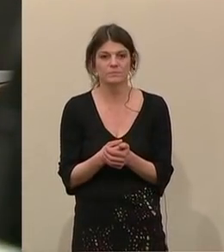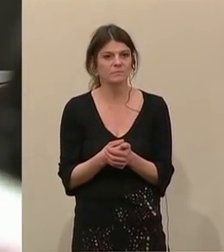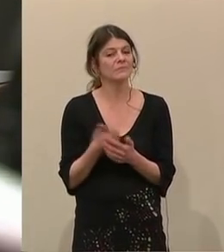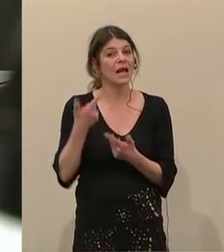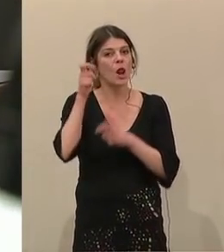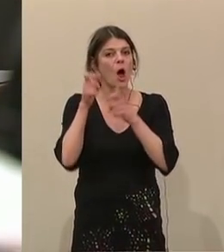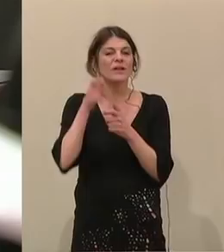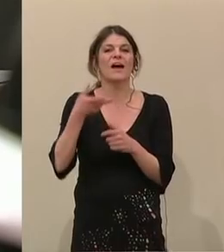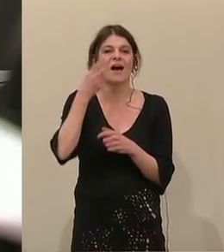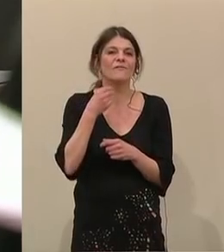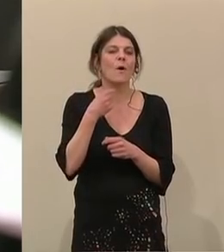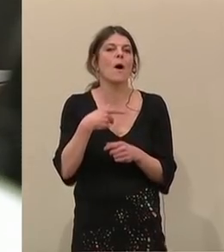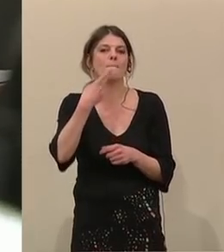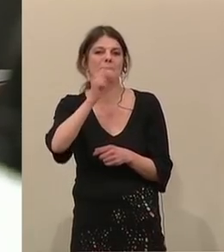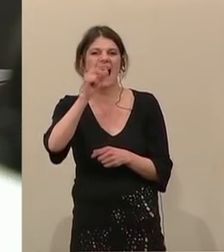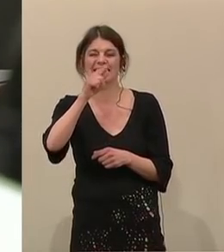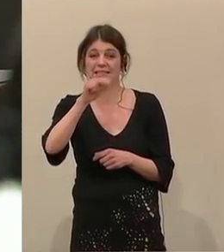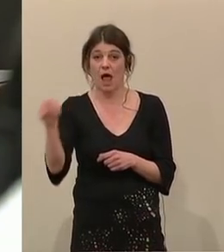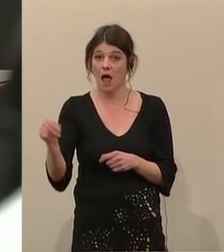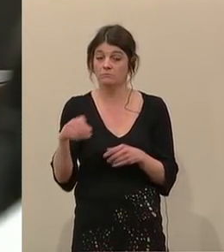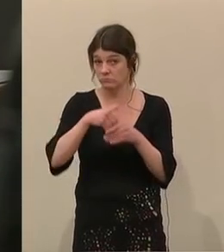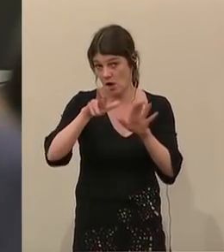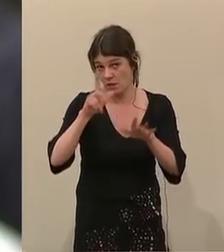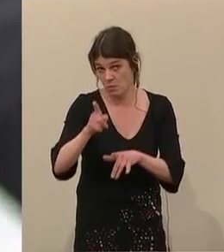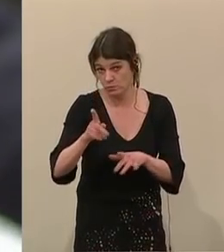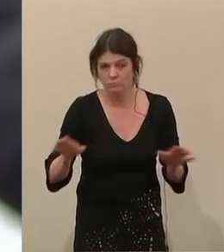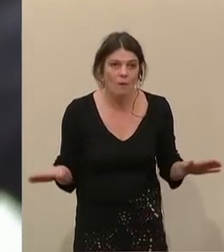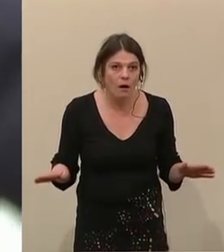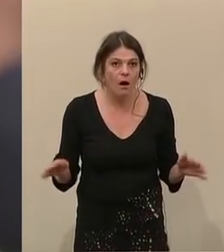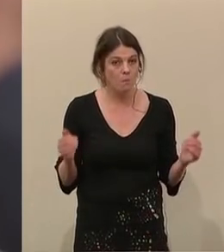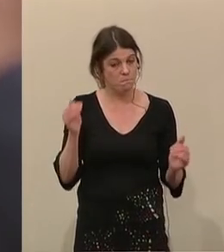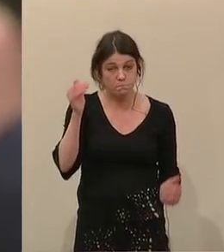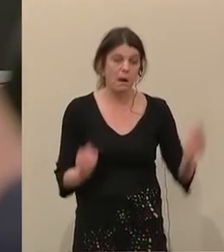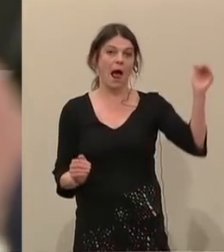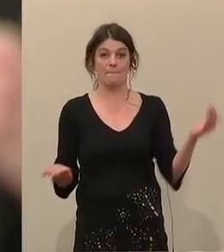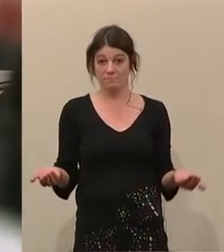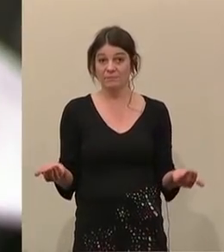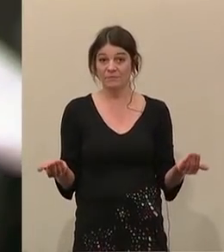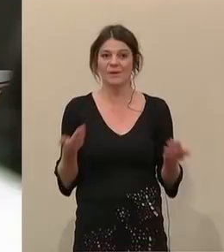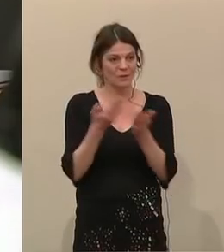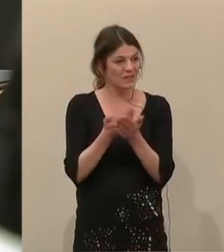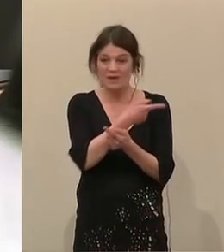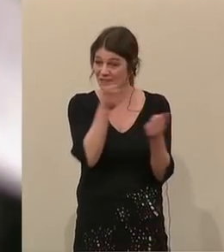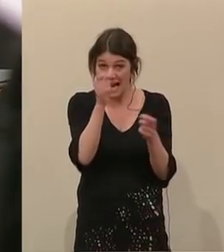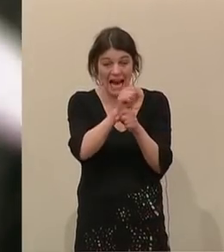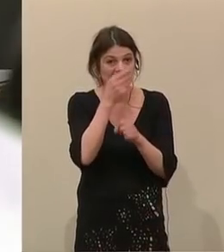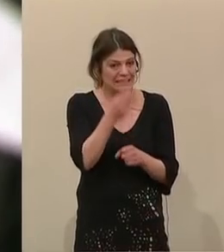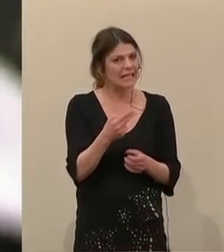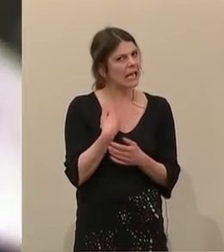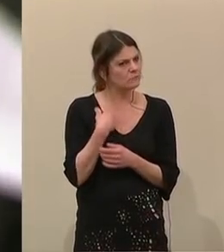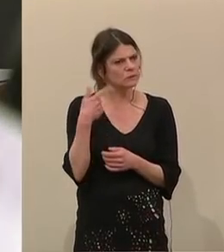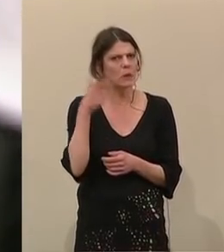Leute aus Pakistan ein. Da sind wir aber bei 8.000. Und das ist schon ein gehöriger Unterschied. Und so sehen Sie, dass die